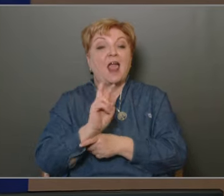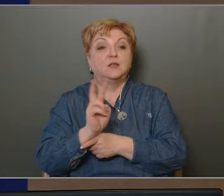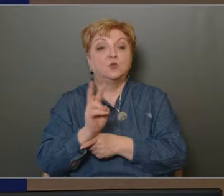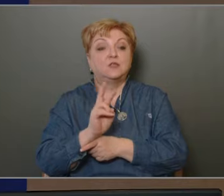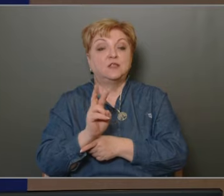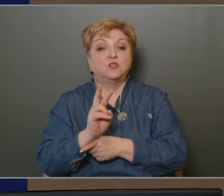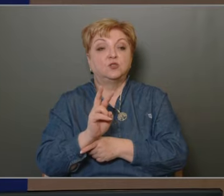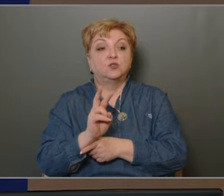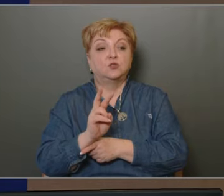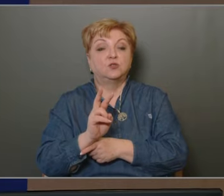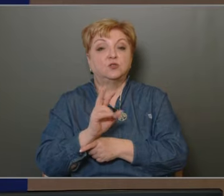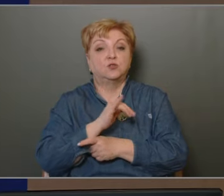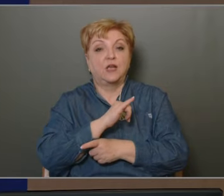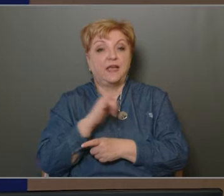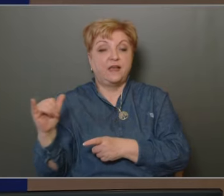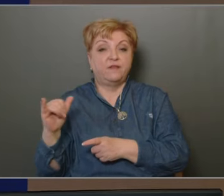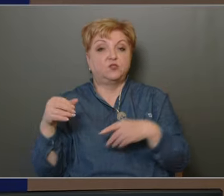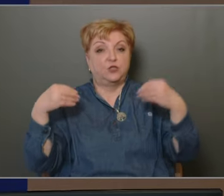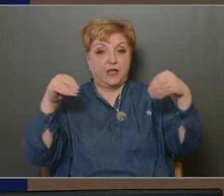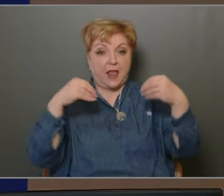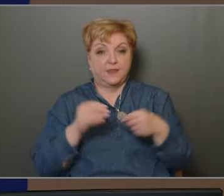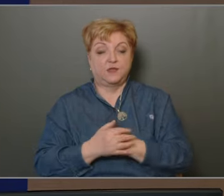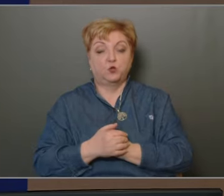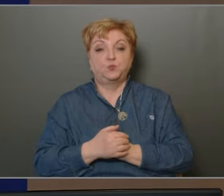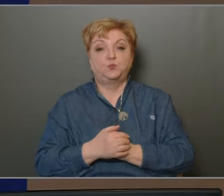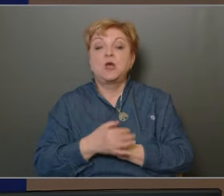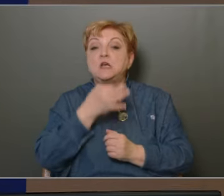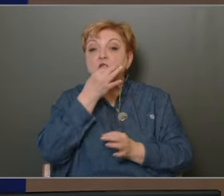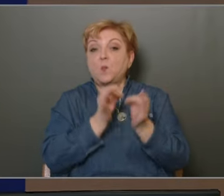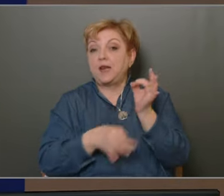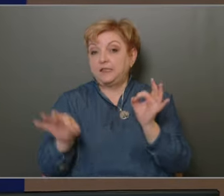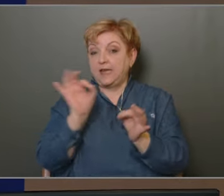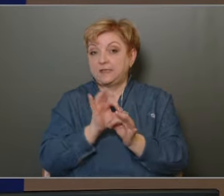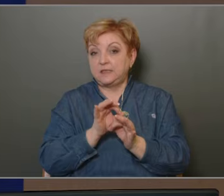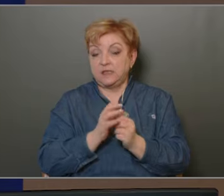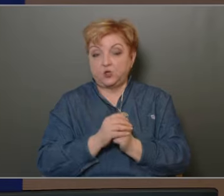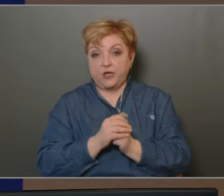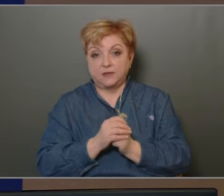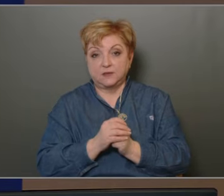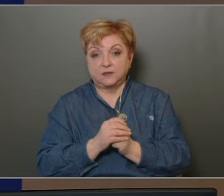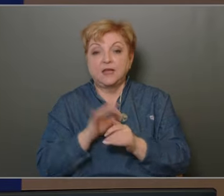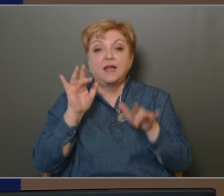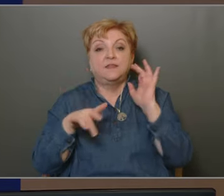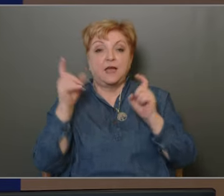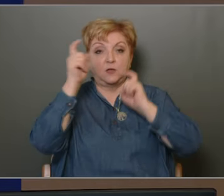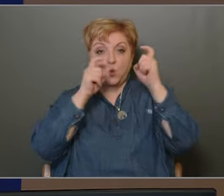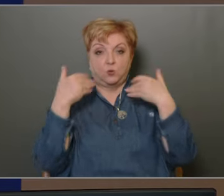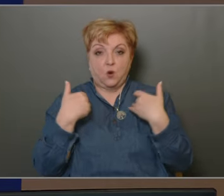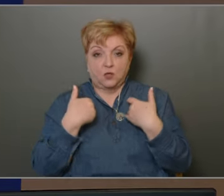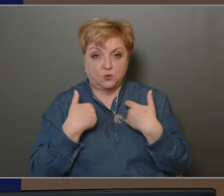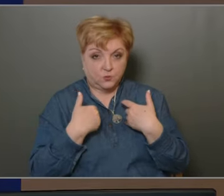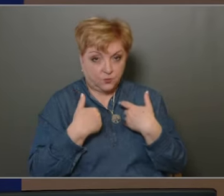éves jelentés. Szóbeli kiegészítésként néhány gondolatot.